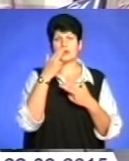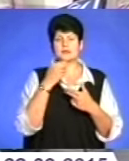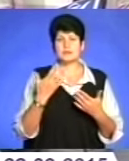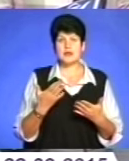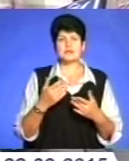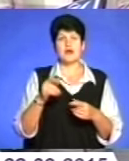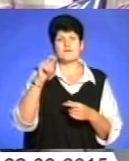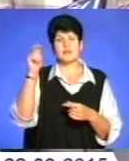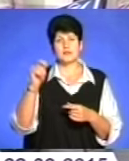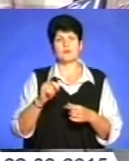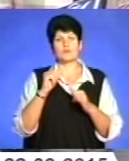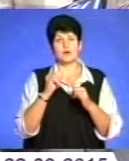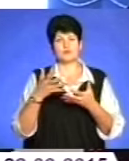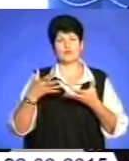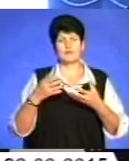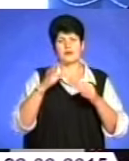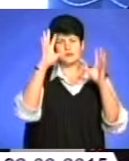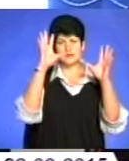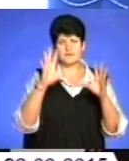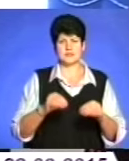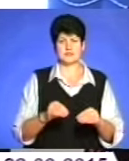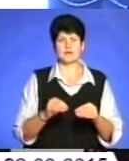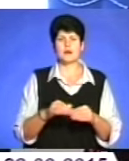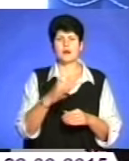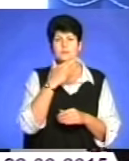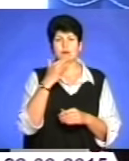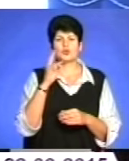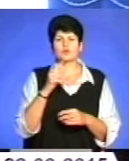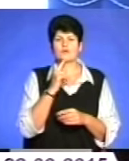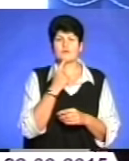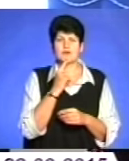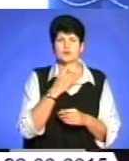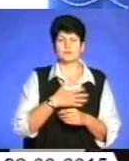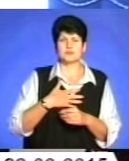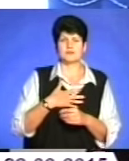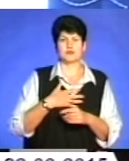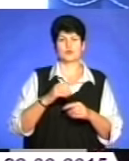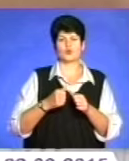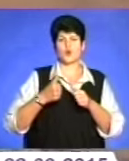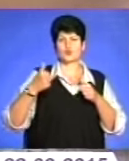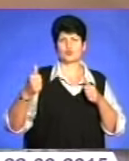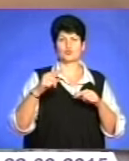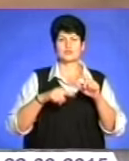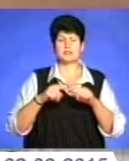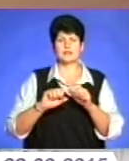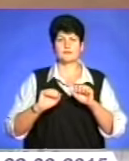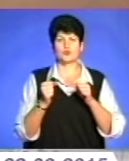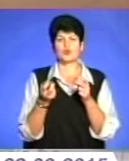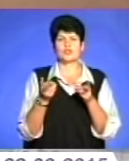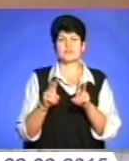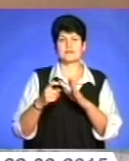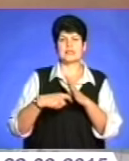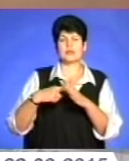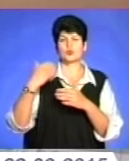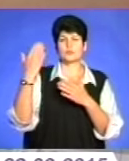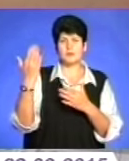негативно впливає на усіх без винятку. Багато хто важко переживає розлуку з рідними друзями, які залишились там на Донбасі. Звісно,